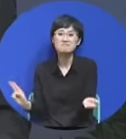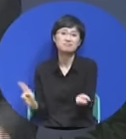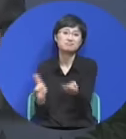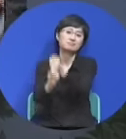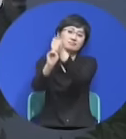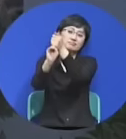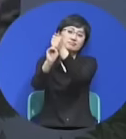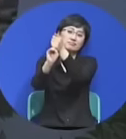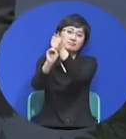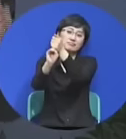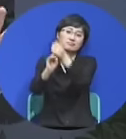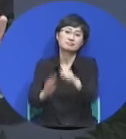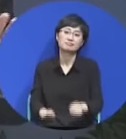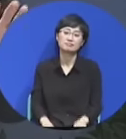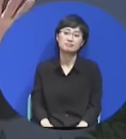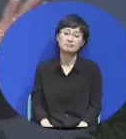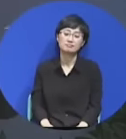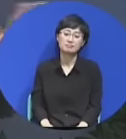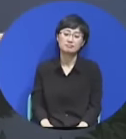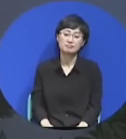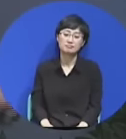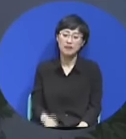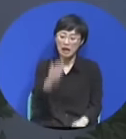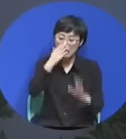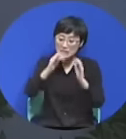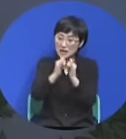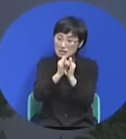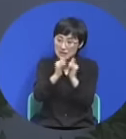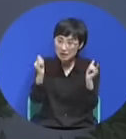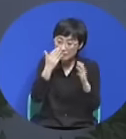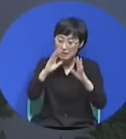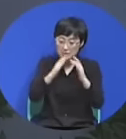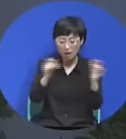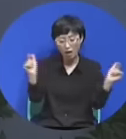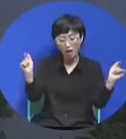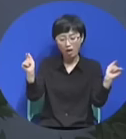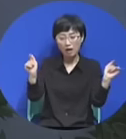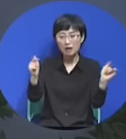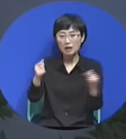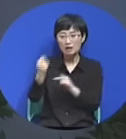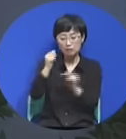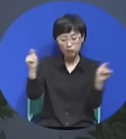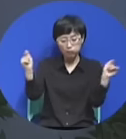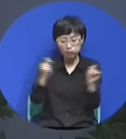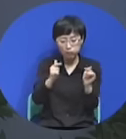그러니까 점점점점 망하는데 왜 망하는지 몰라 그래서 또 사무엘이 나온 거예요.